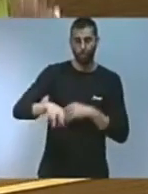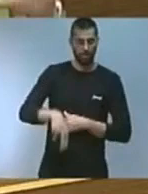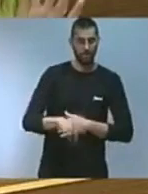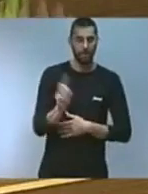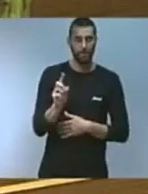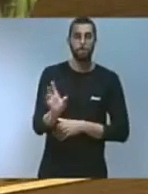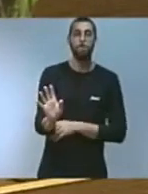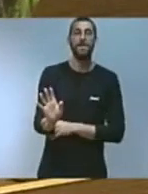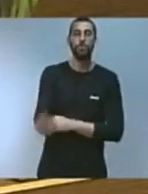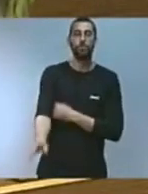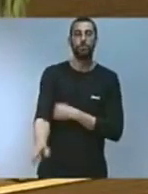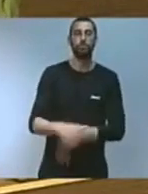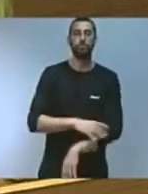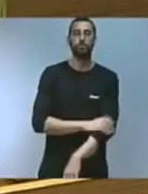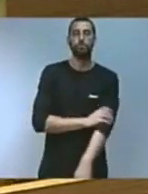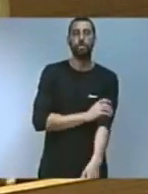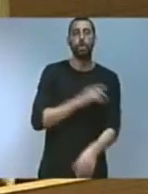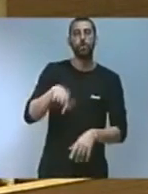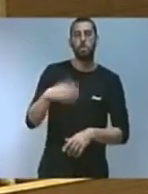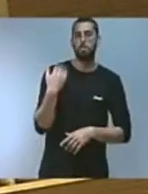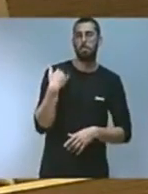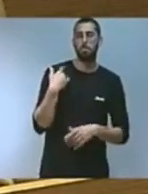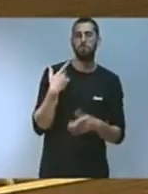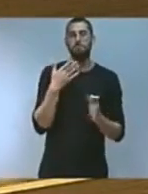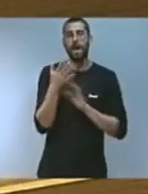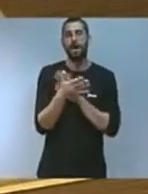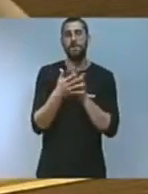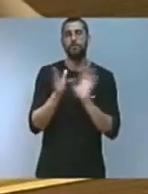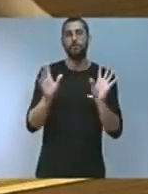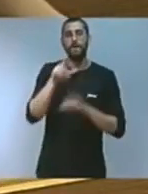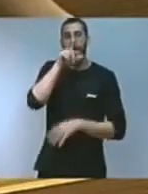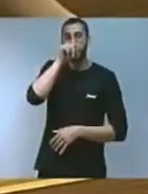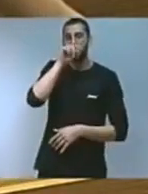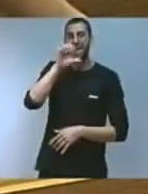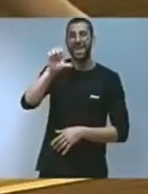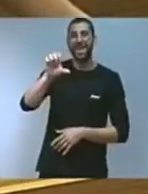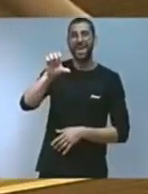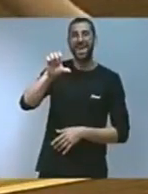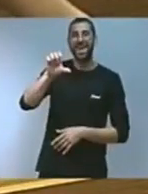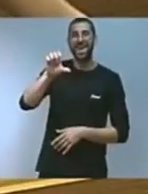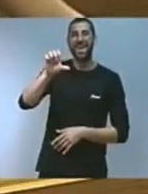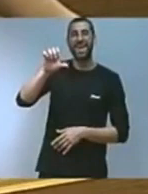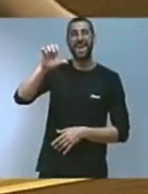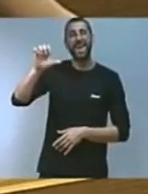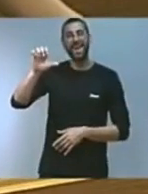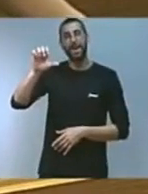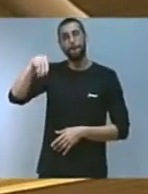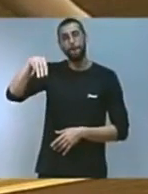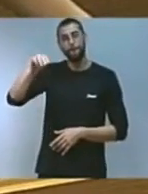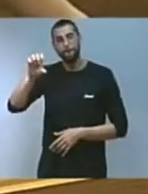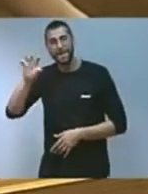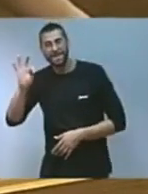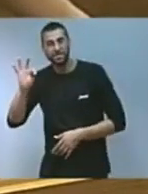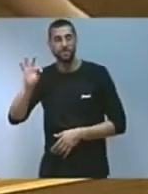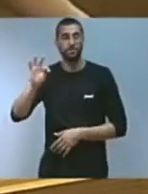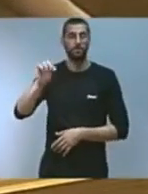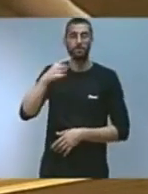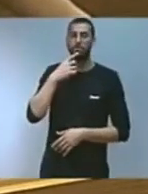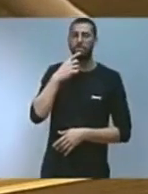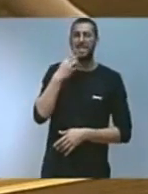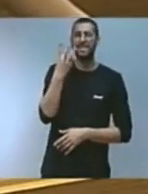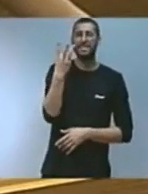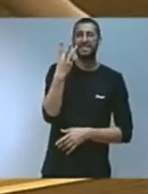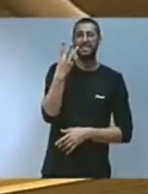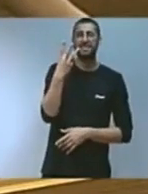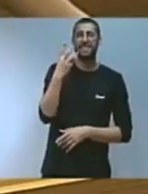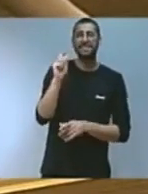Però jo ho il·lustraba estos dies amb un tuit de la EMET, que diu clarament, tres històricos